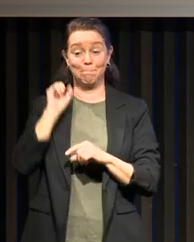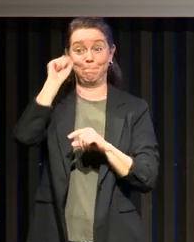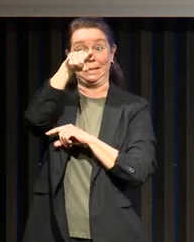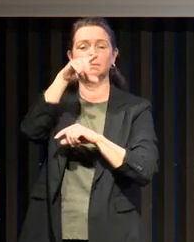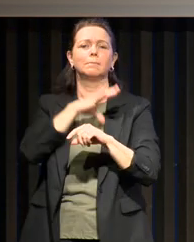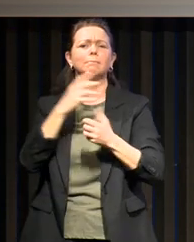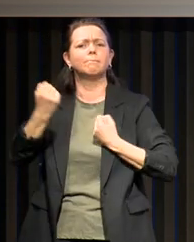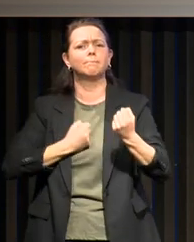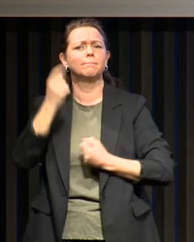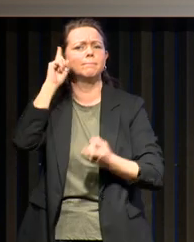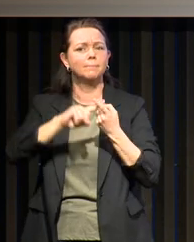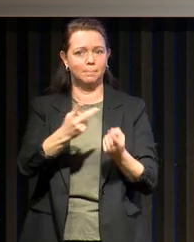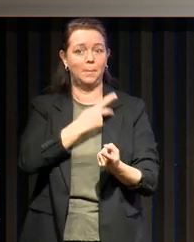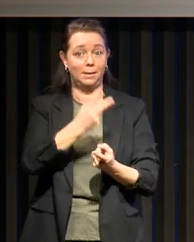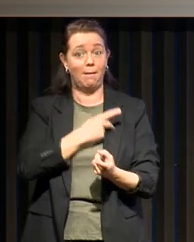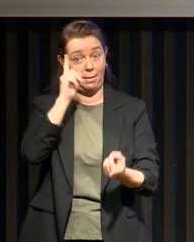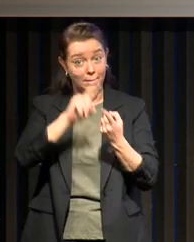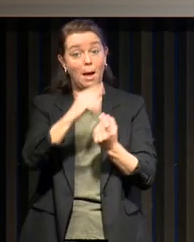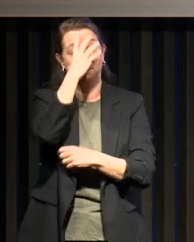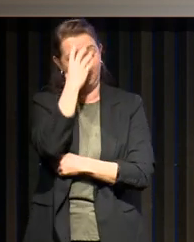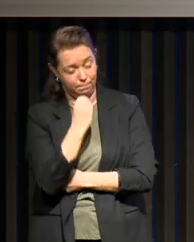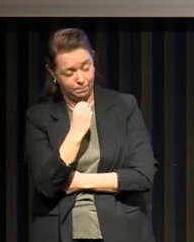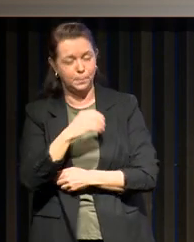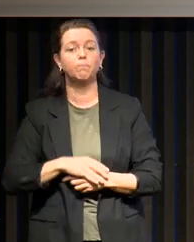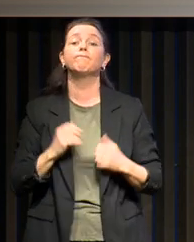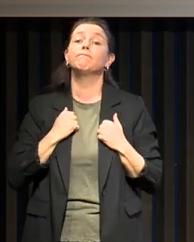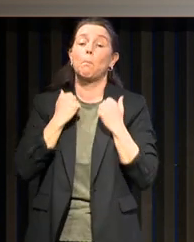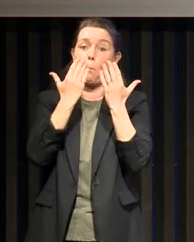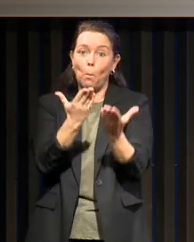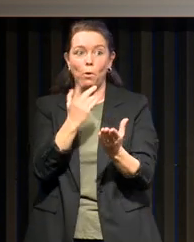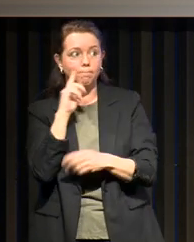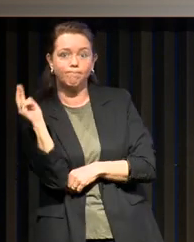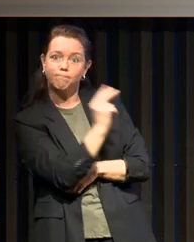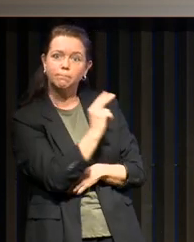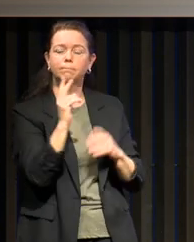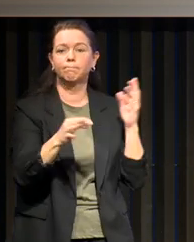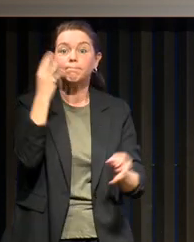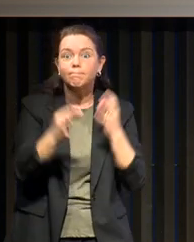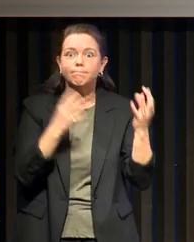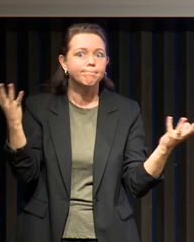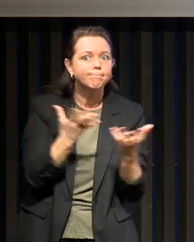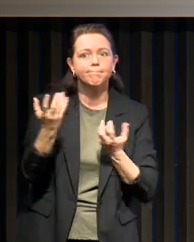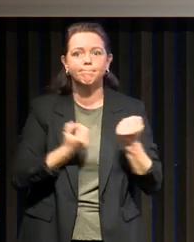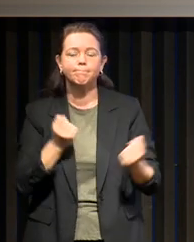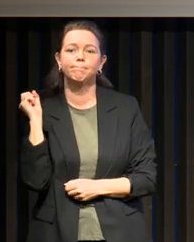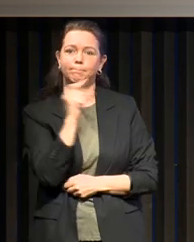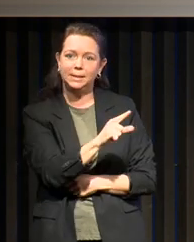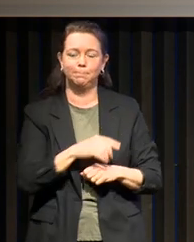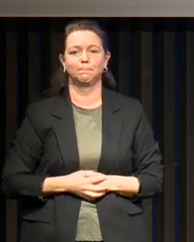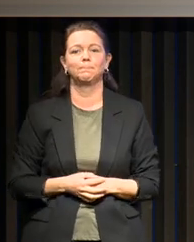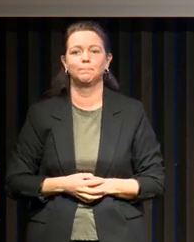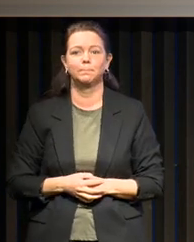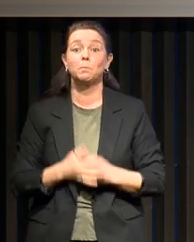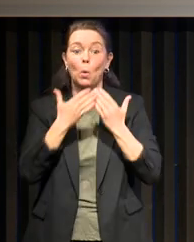sommeil. Alors ce que je vais vous proposer, c'est de découvrir ce service, de vous ouvrir les portes de ce service.